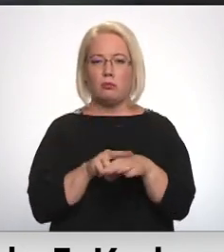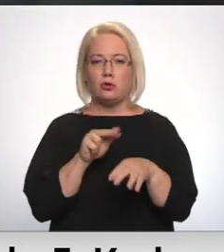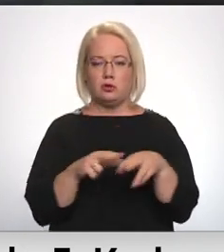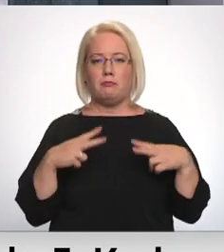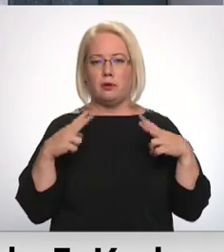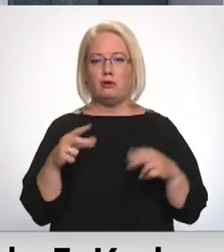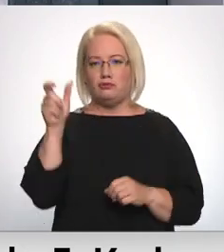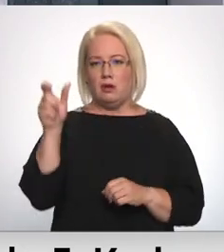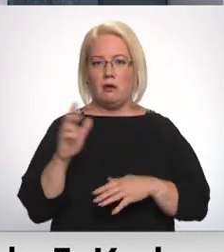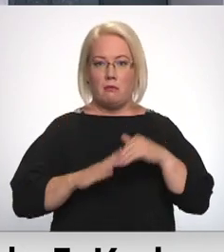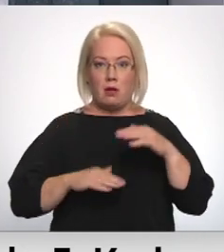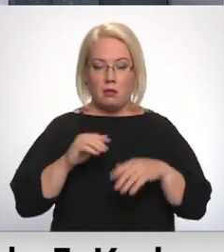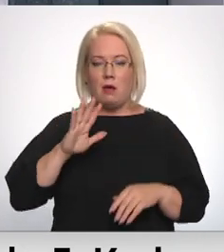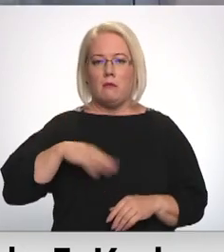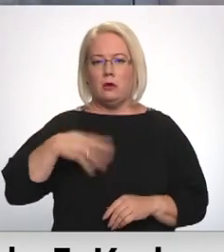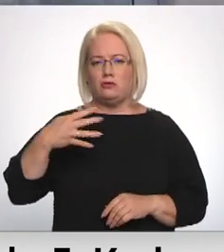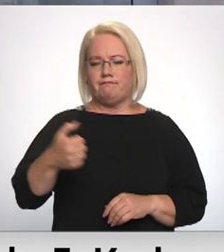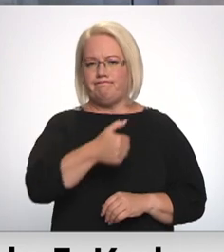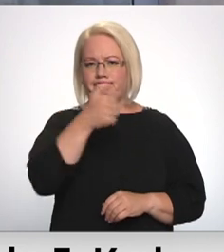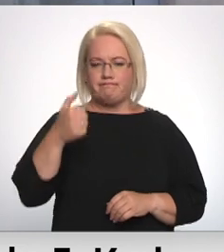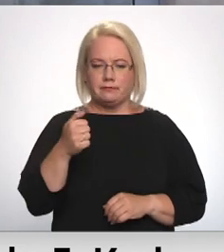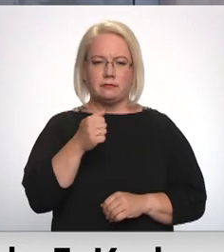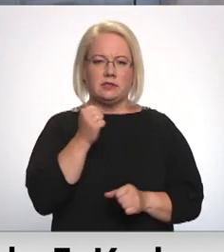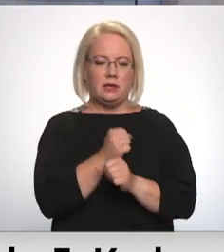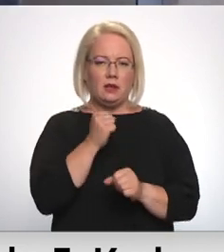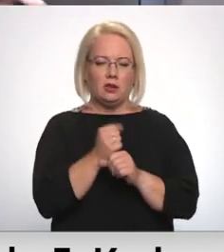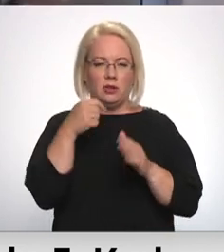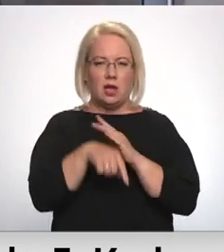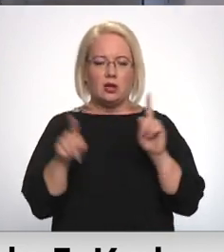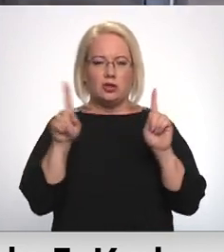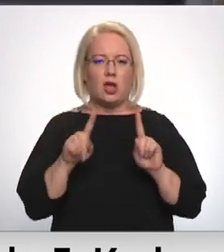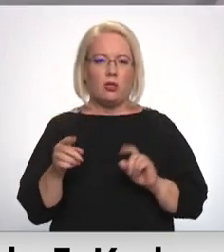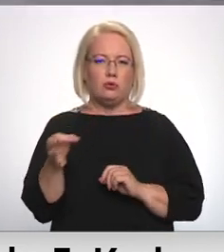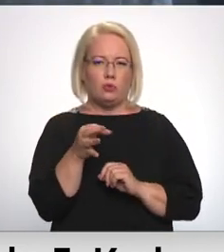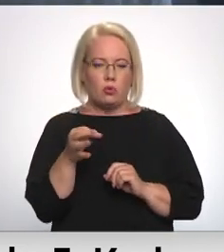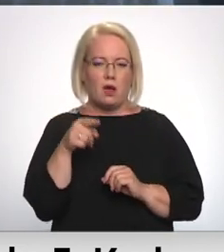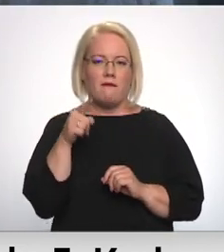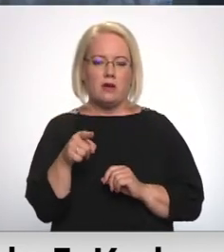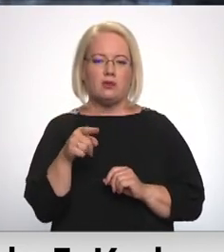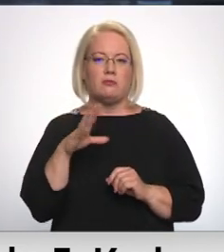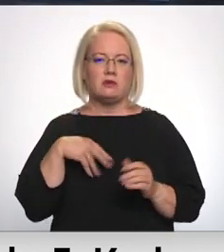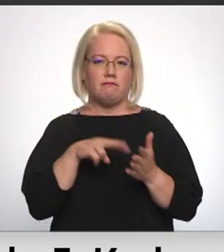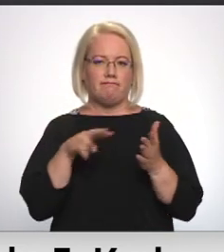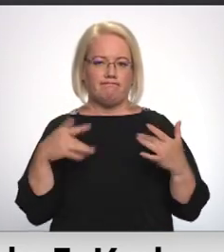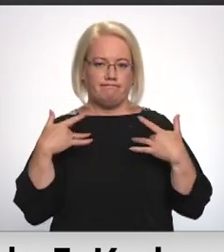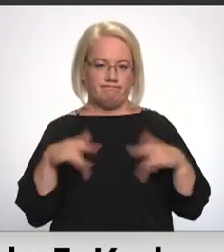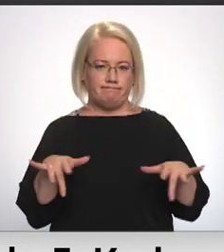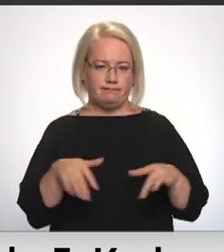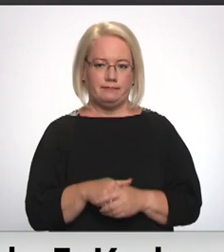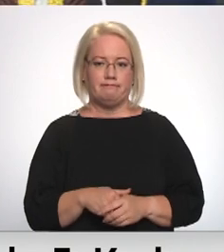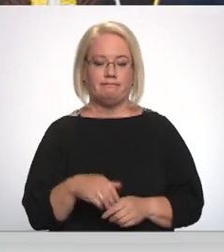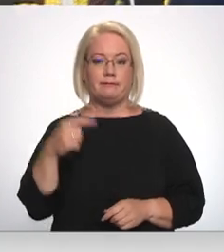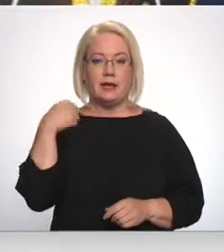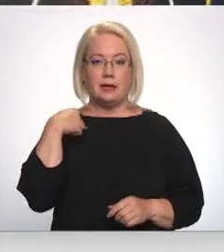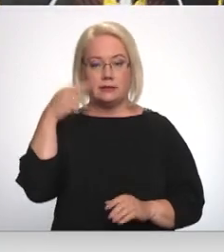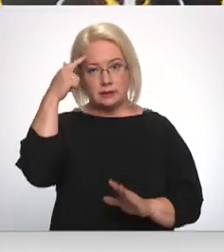priekšniegā matā. Pēc gandrīz 40 gadus dienēs tiešļiet struktūrās Čūzes pirms diviem gadiem amatu atstāja. Es sapratu pietiek.